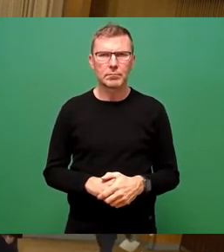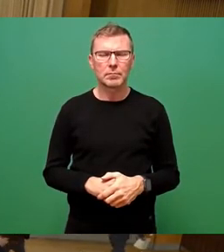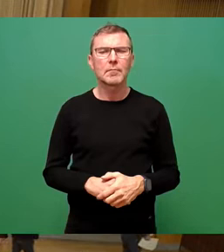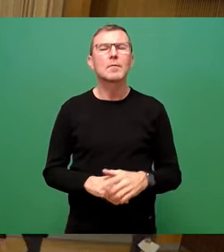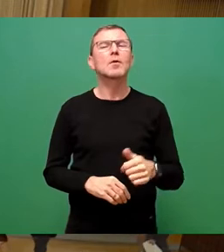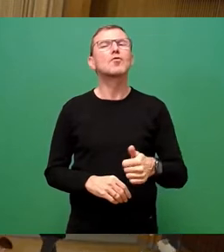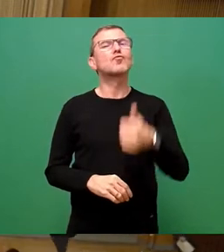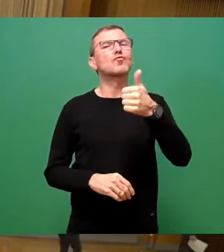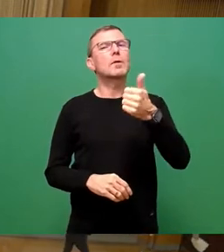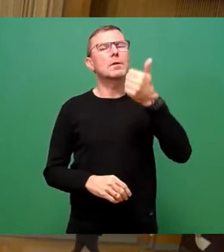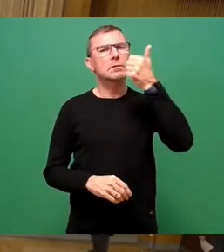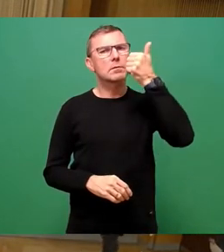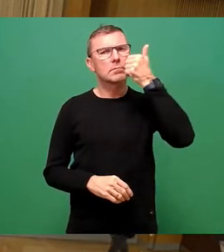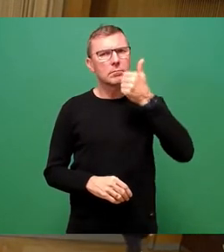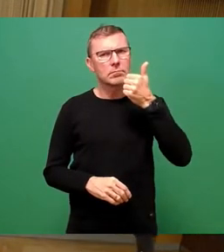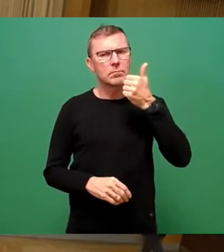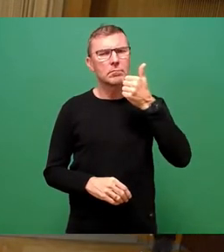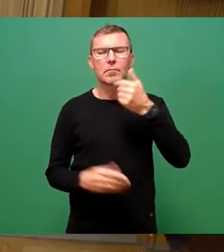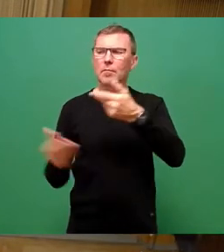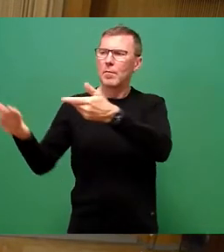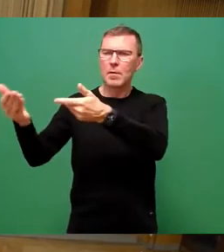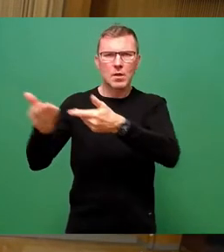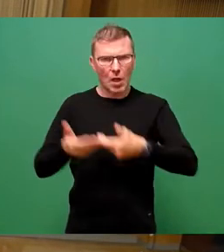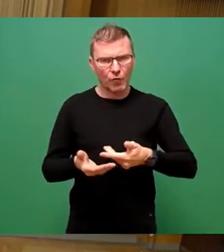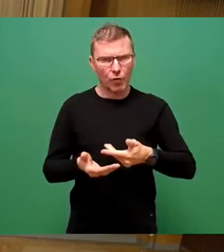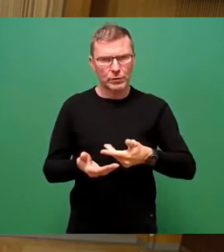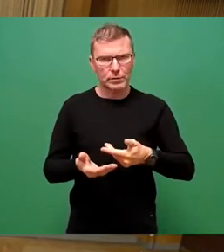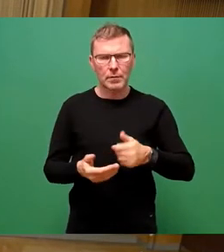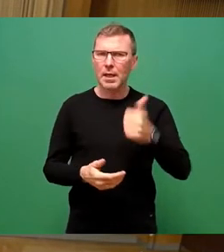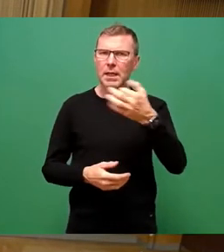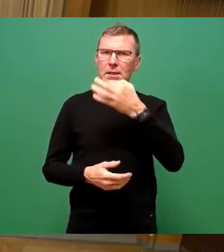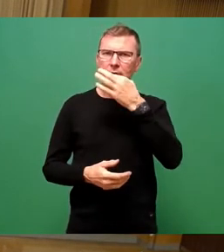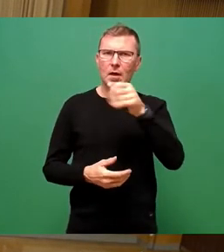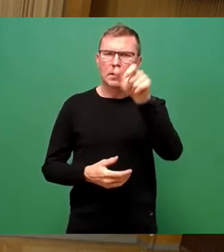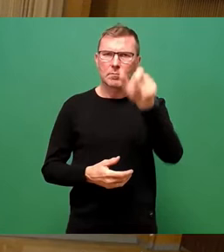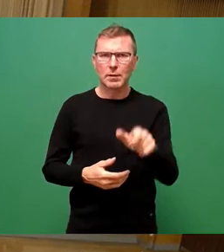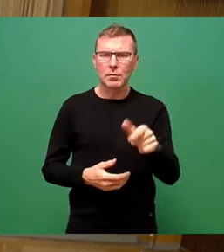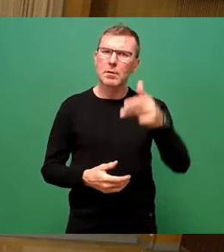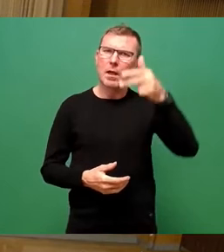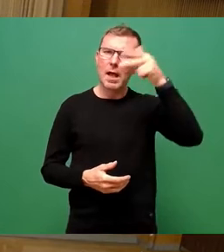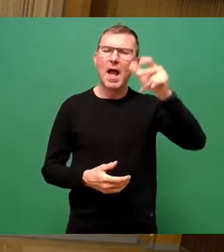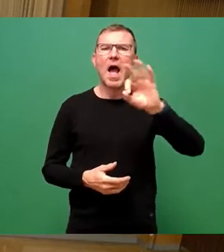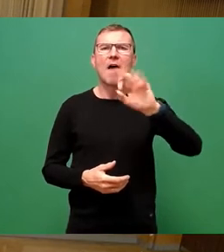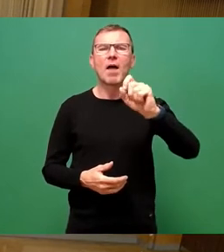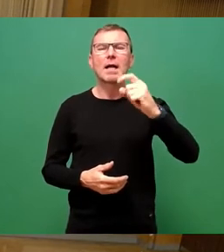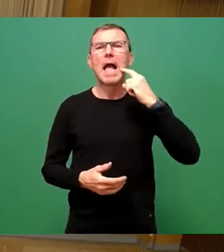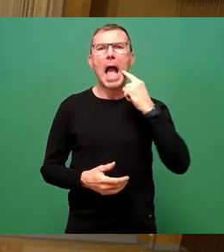zunächst mal nach vorne bitten, als ersten Fragenden Herrn Frank Eichler.